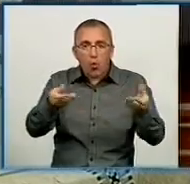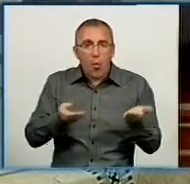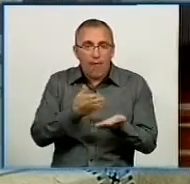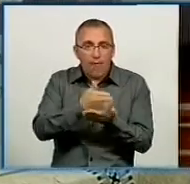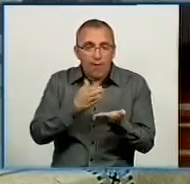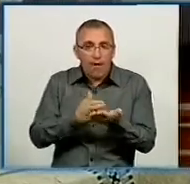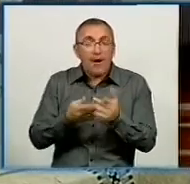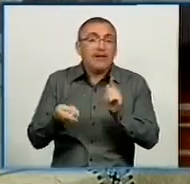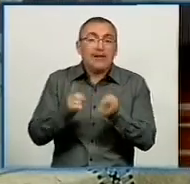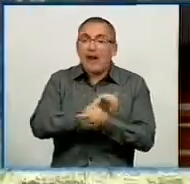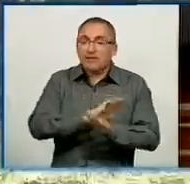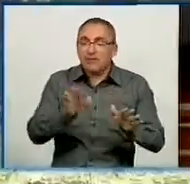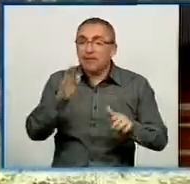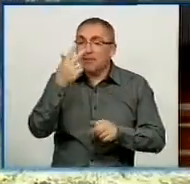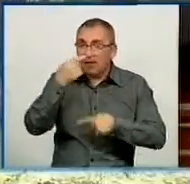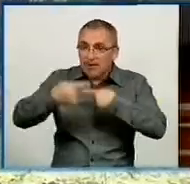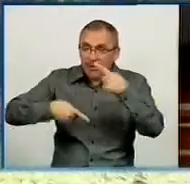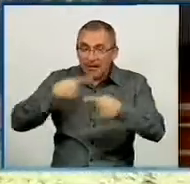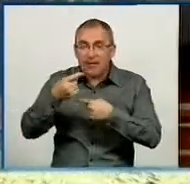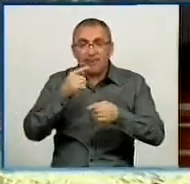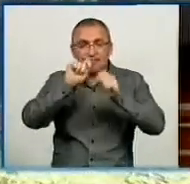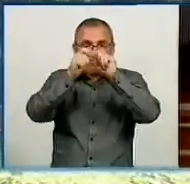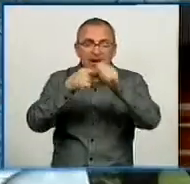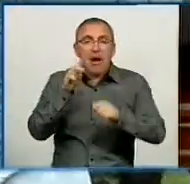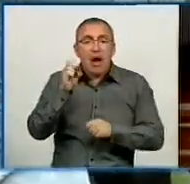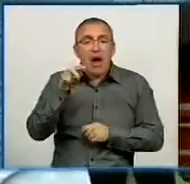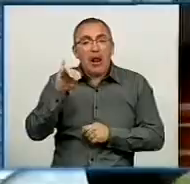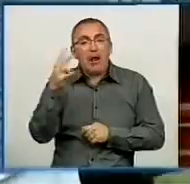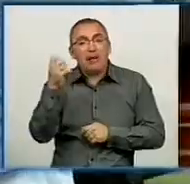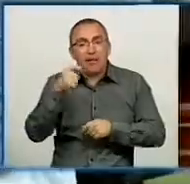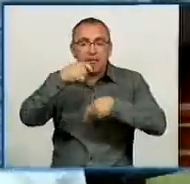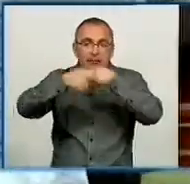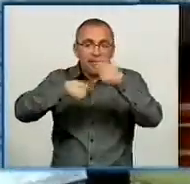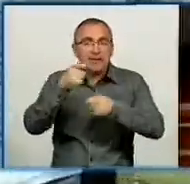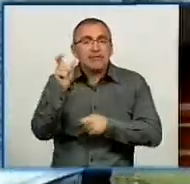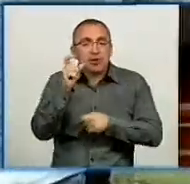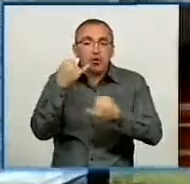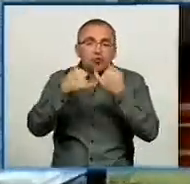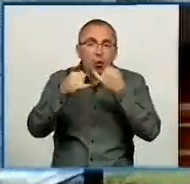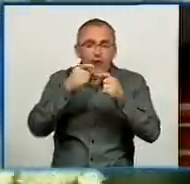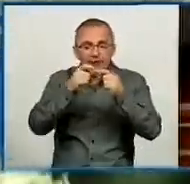незмінної традиції фестивалю «Уквітчання калини». Цьогоріч на ній пов'язали синьо-жовті стрічки.